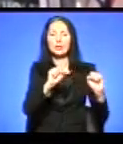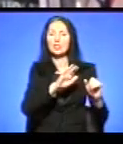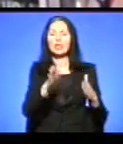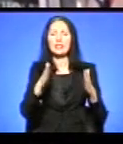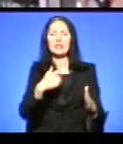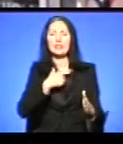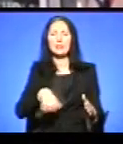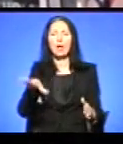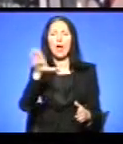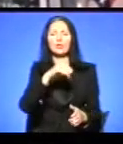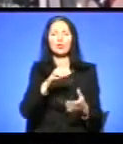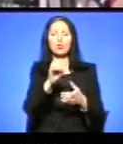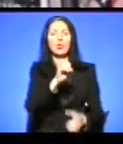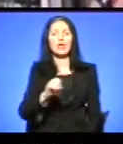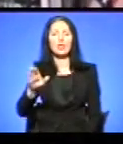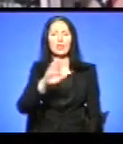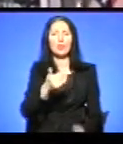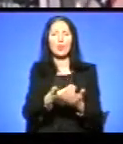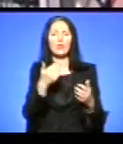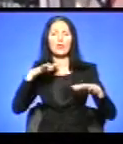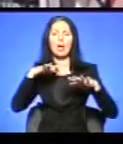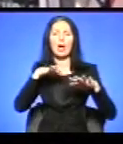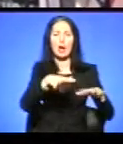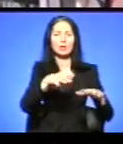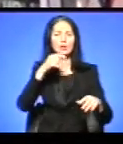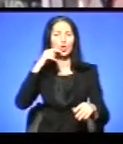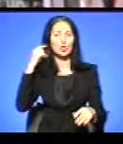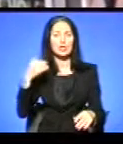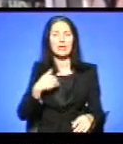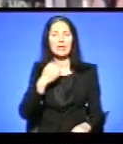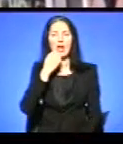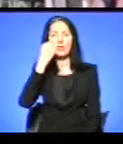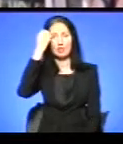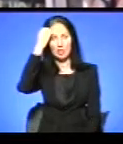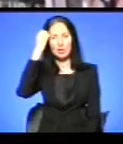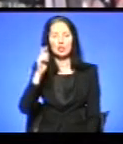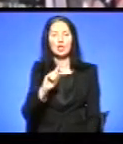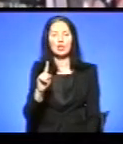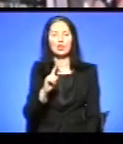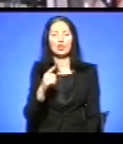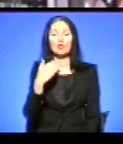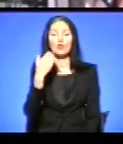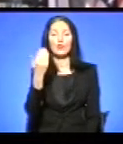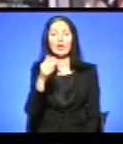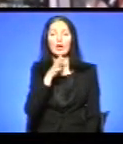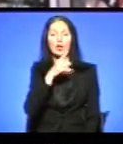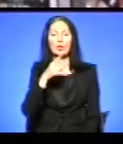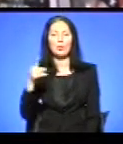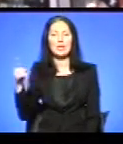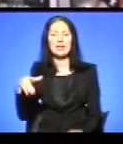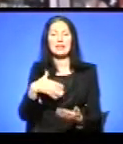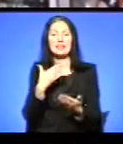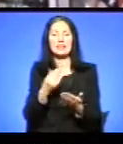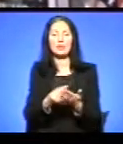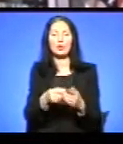Росії. Я вдячний тому, що ви під час своєї